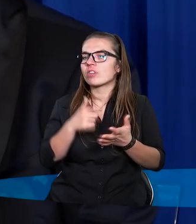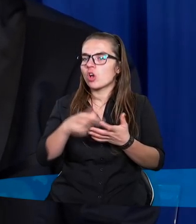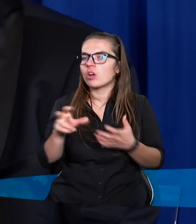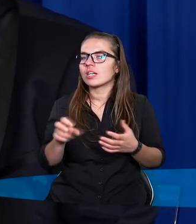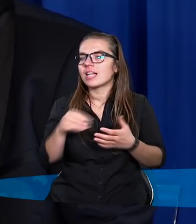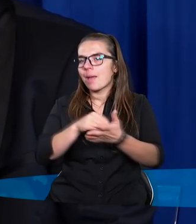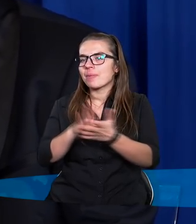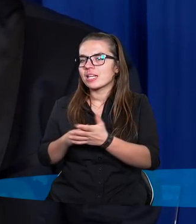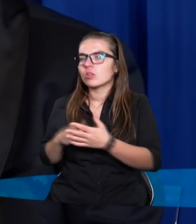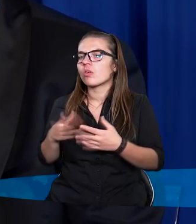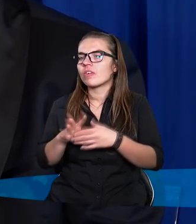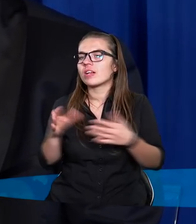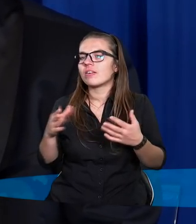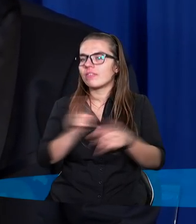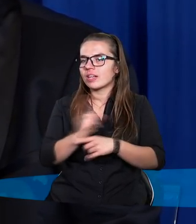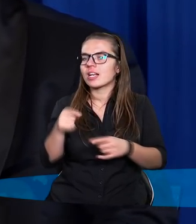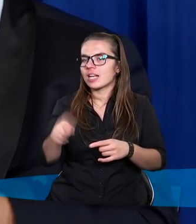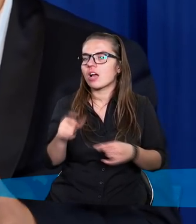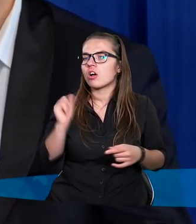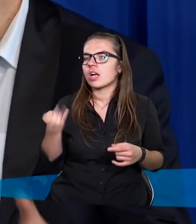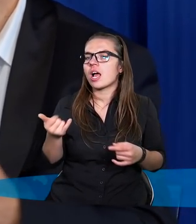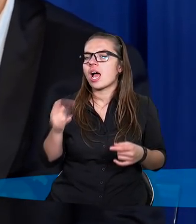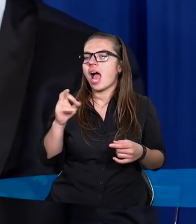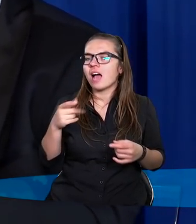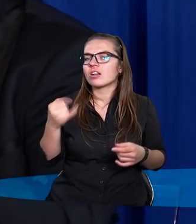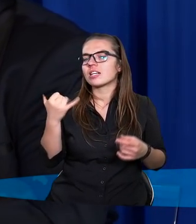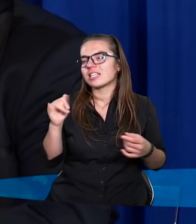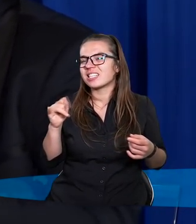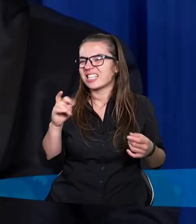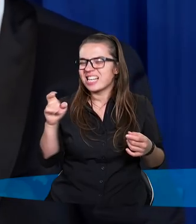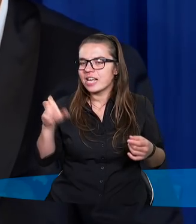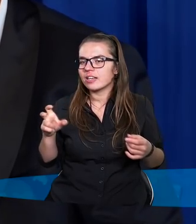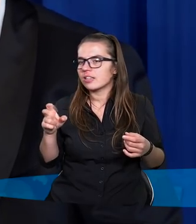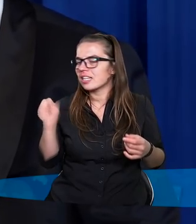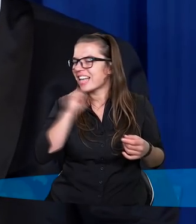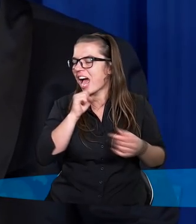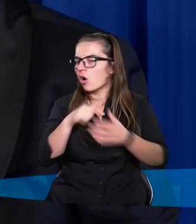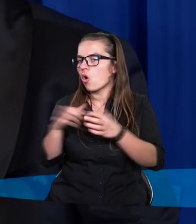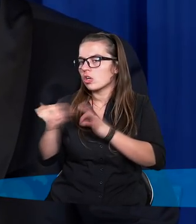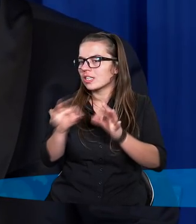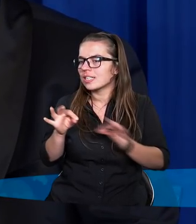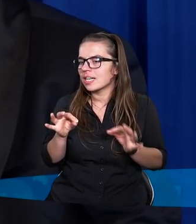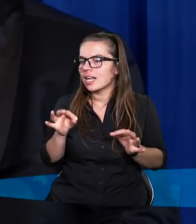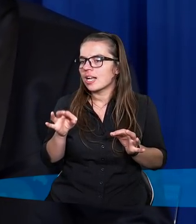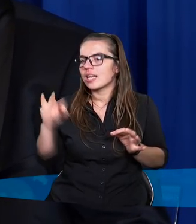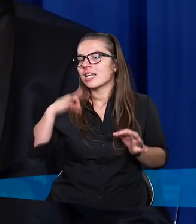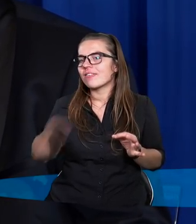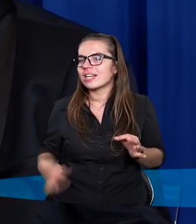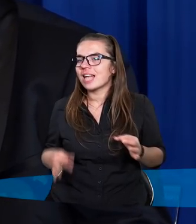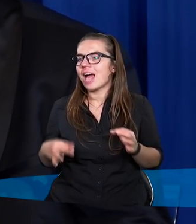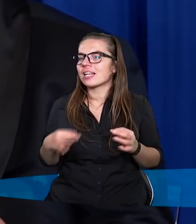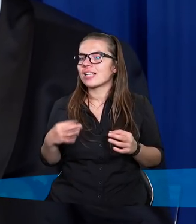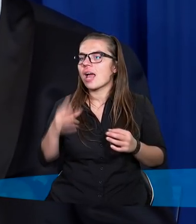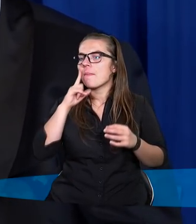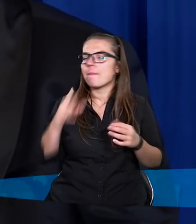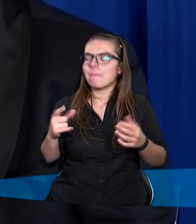zapisków wynikających z tego, że jacyś archeolodzy odkryli tamte starożytne cywilizacje,